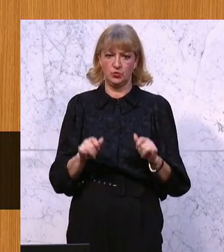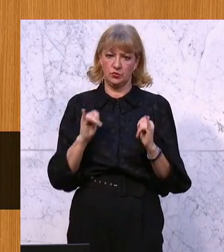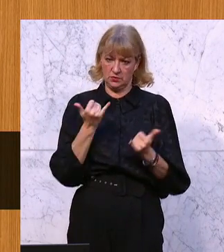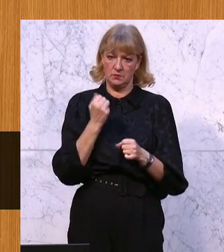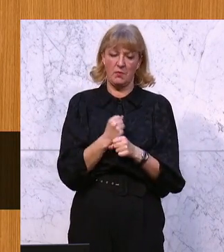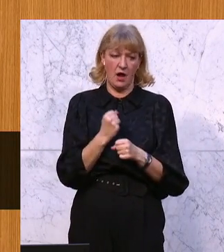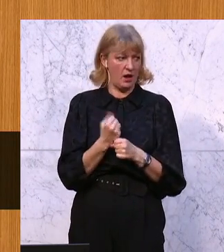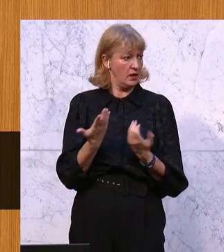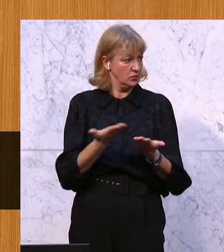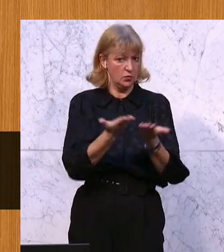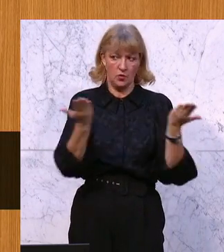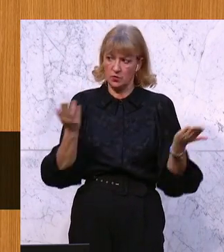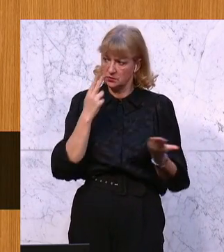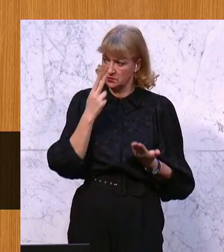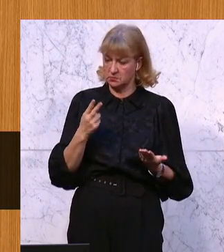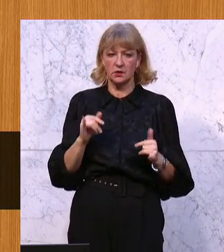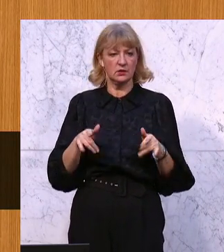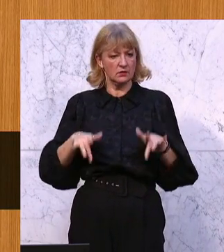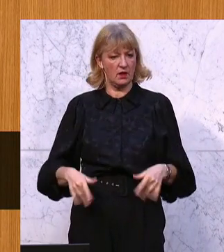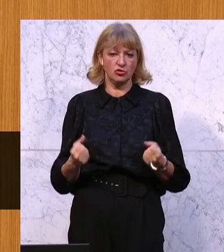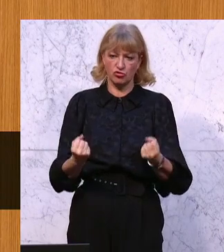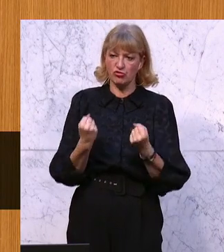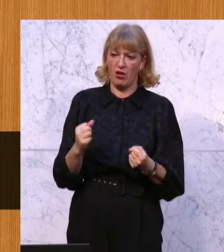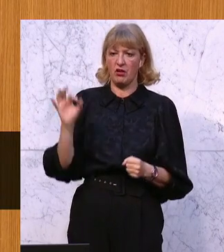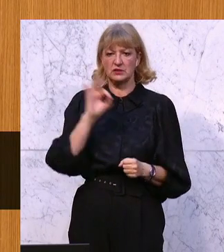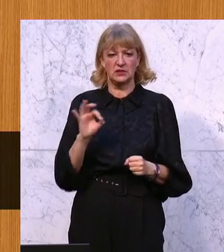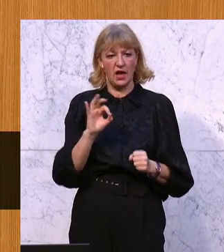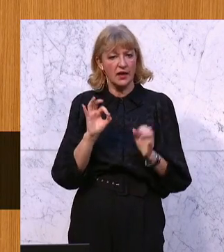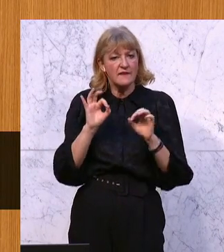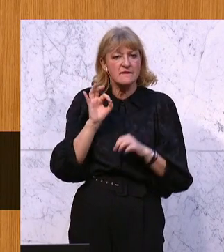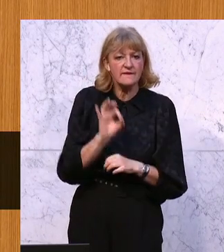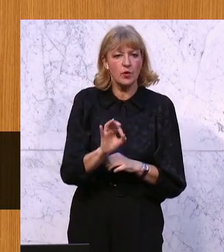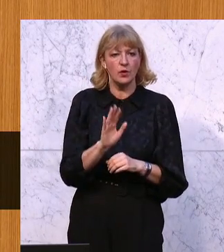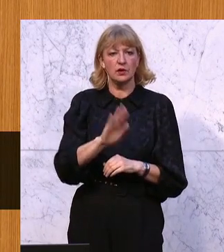glaube, das ist ein sehr starkes Zeichen für den Kinderschutz.